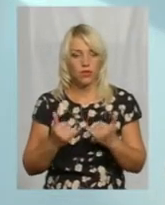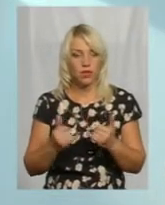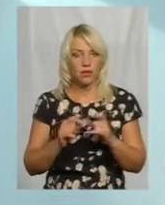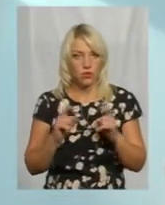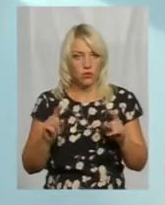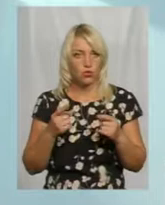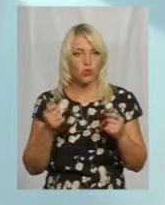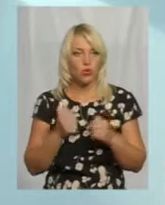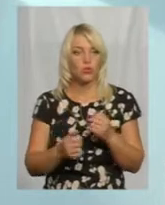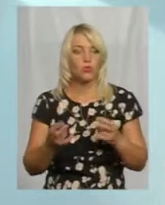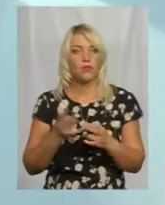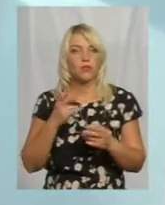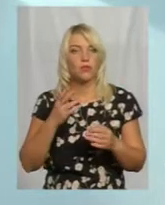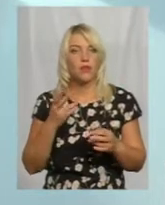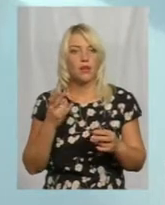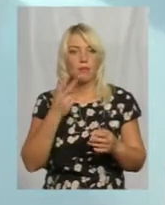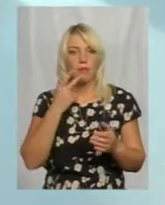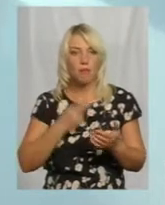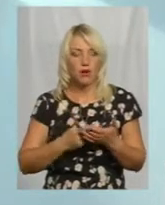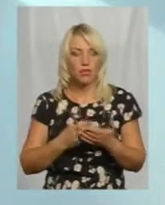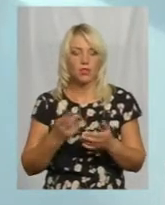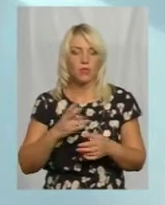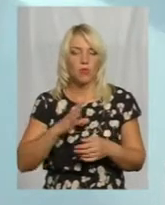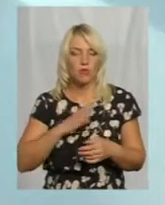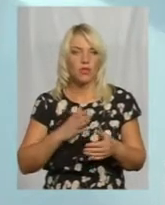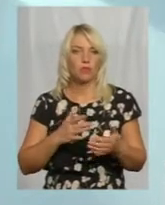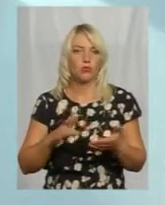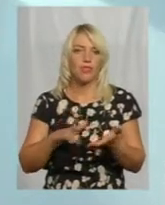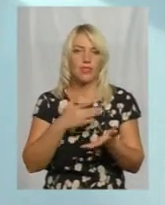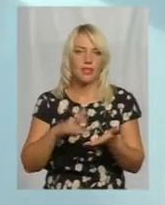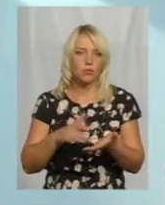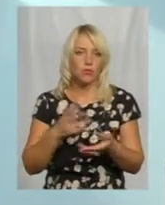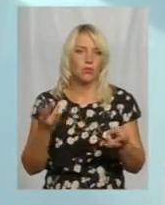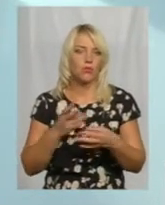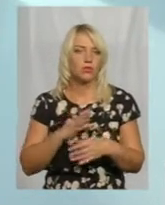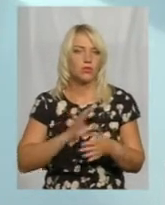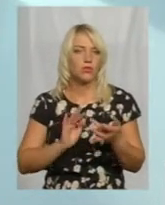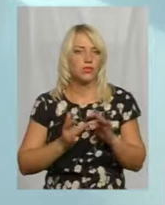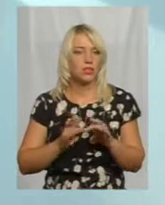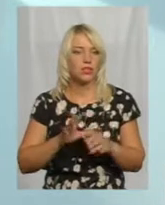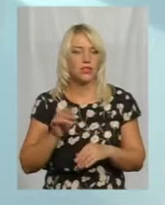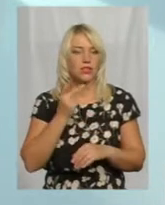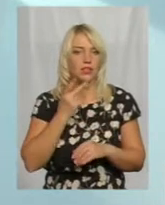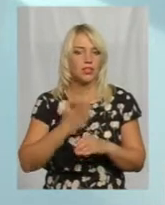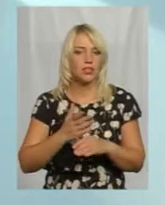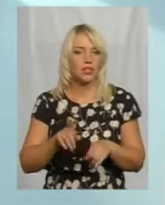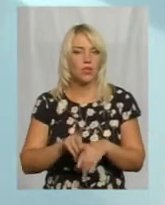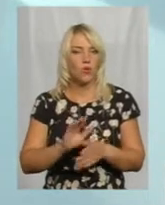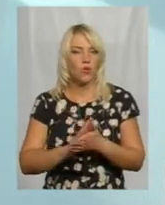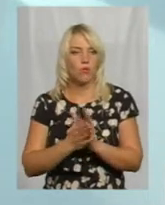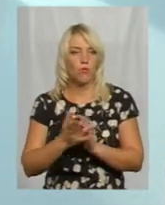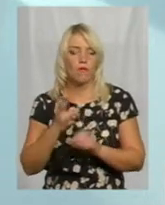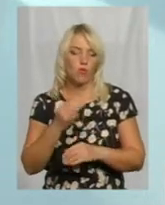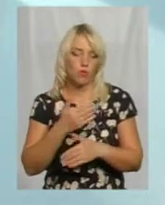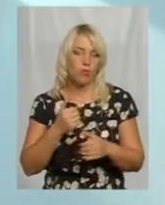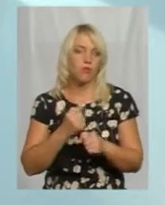має бачити його в нетбук, має бути, інтернет має бути, тому не завжди є такі умови. Тому ми працюємо